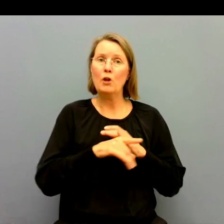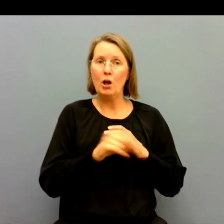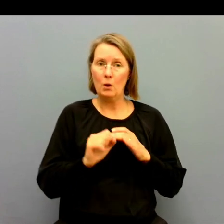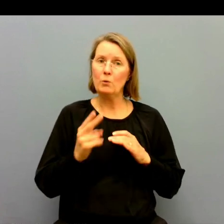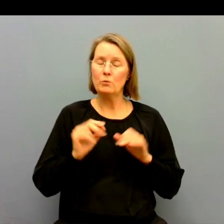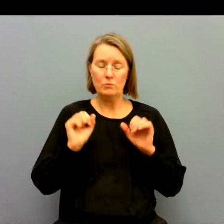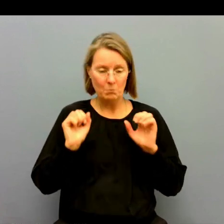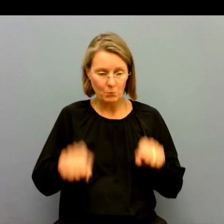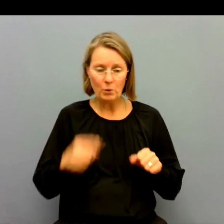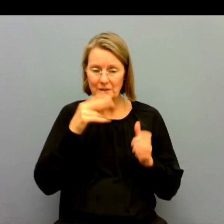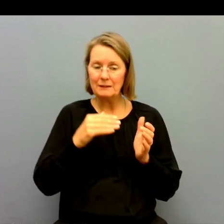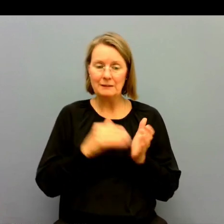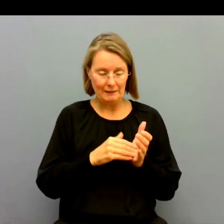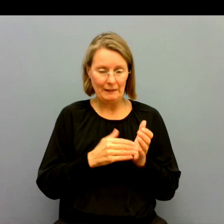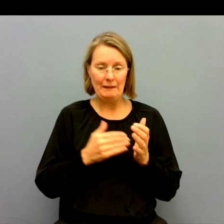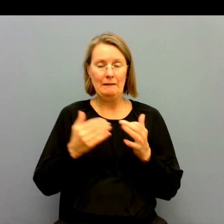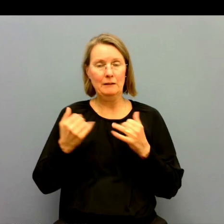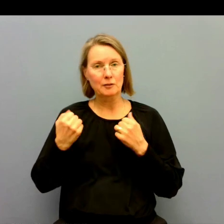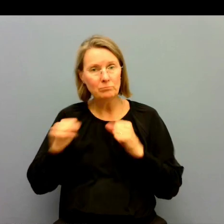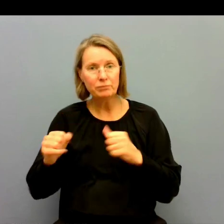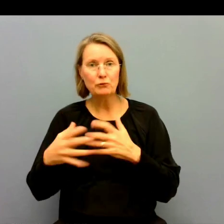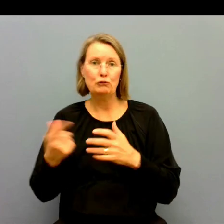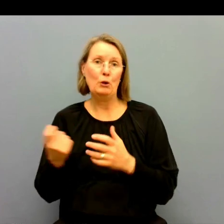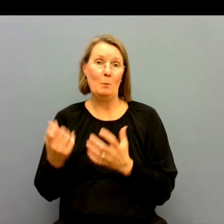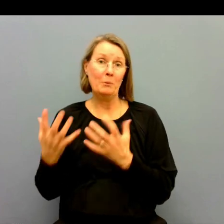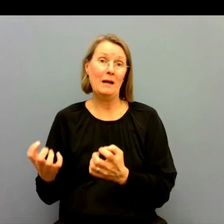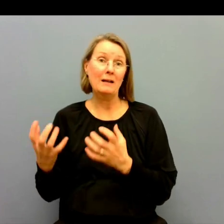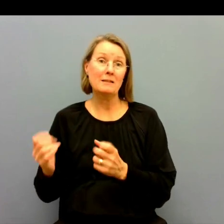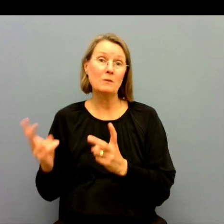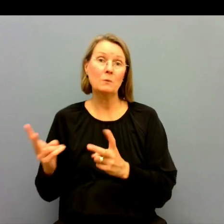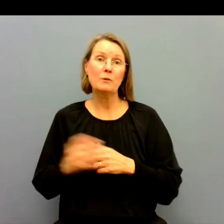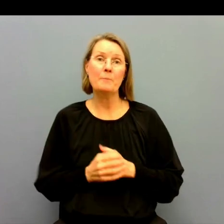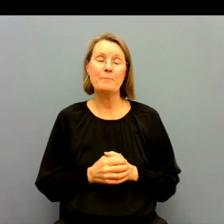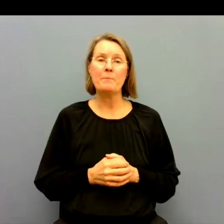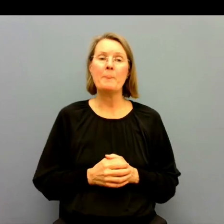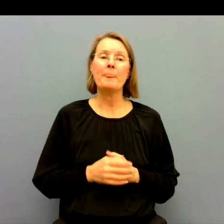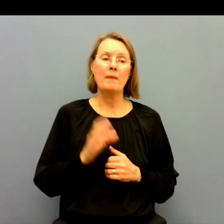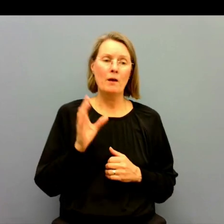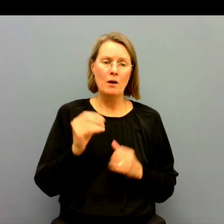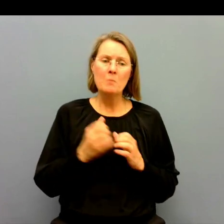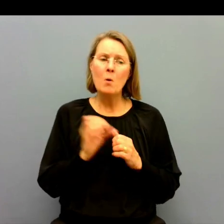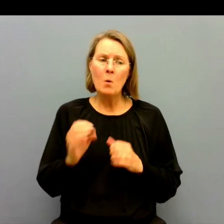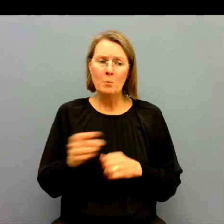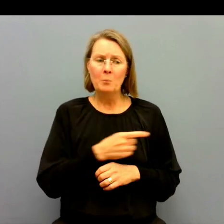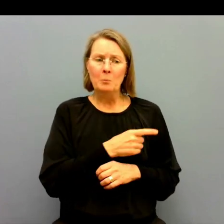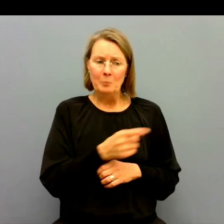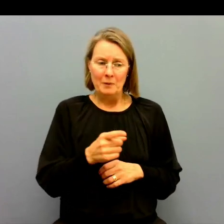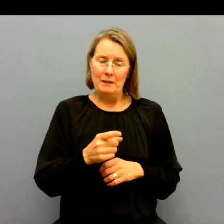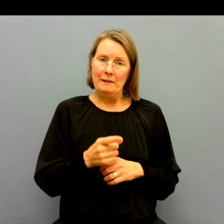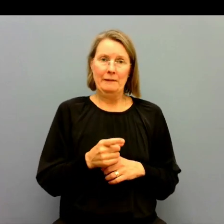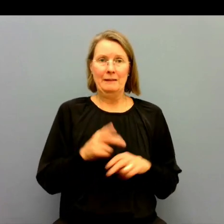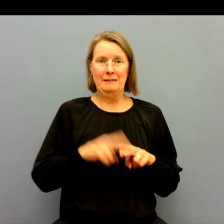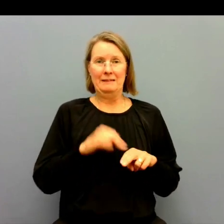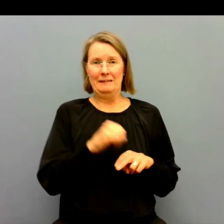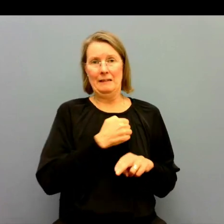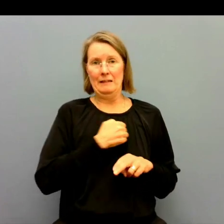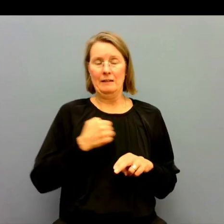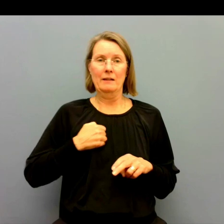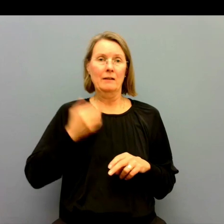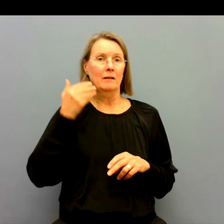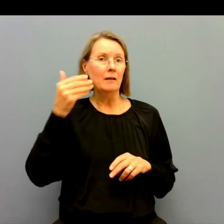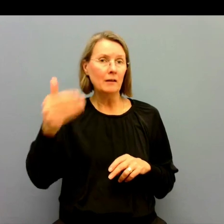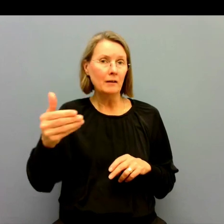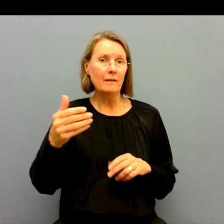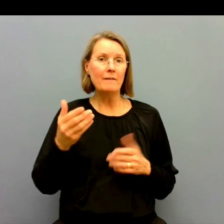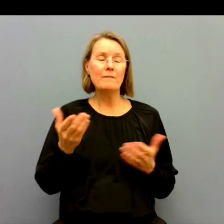måste det bli handling utifrån det underlaget. Men om ni sitter i en kommande regering här